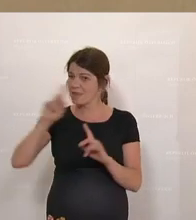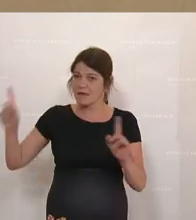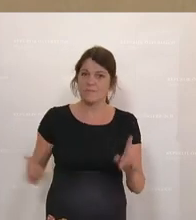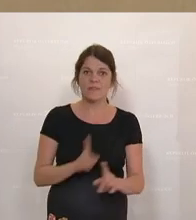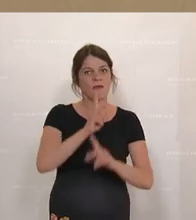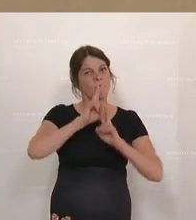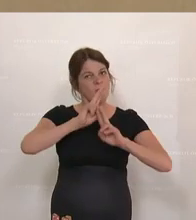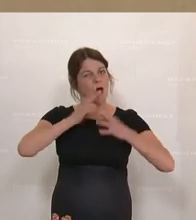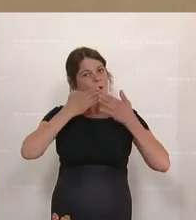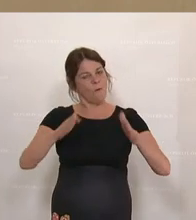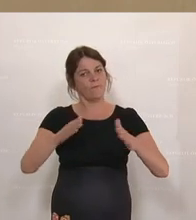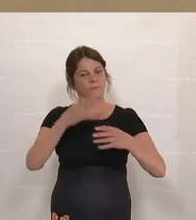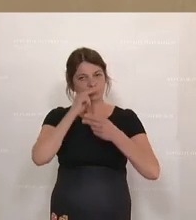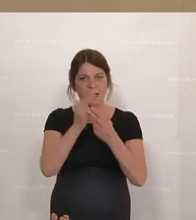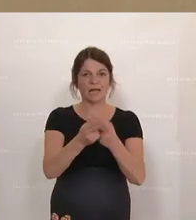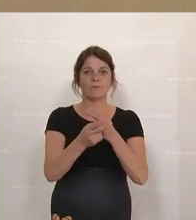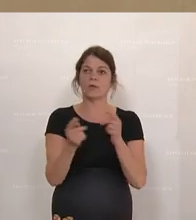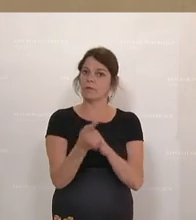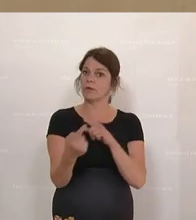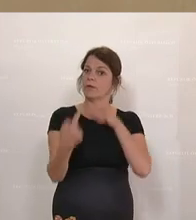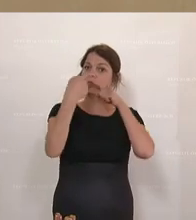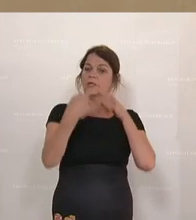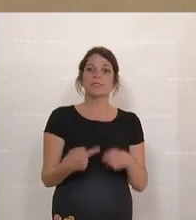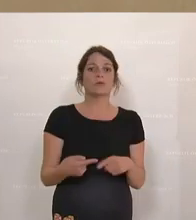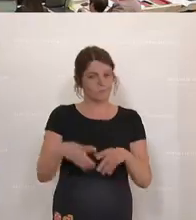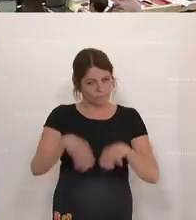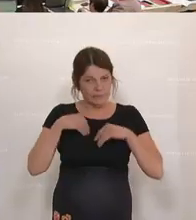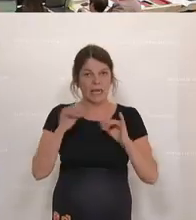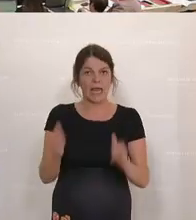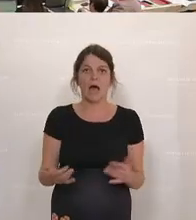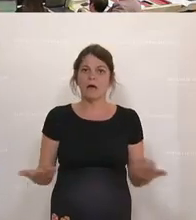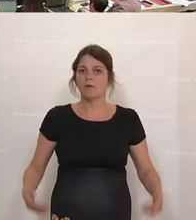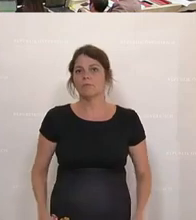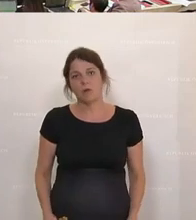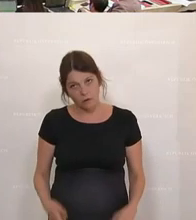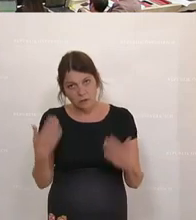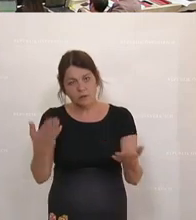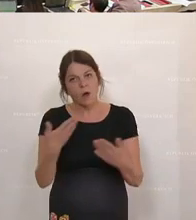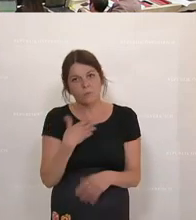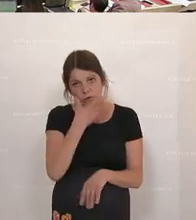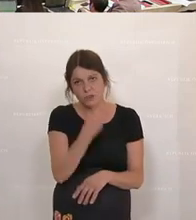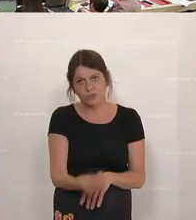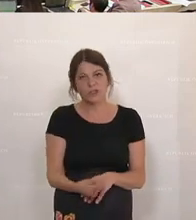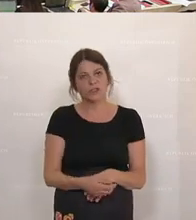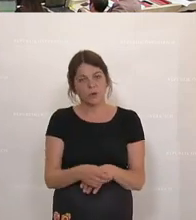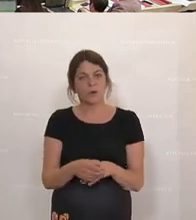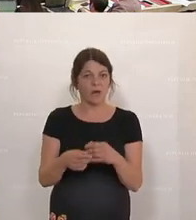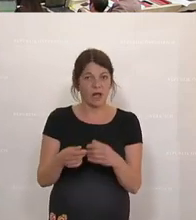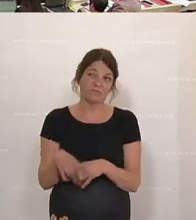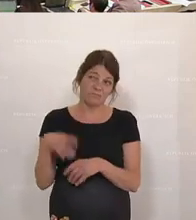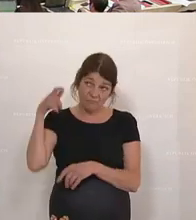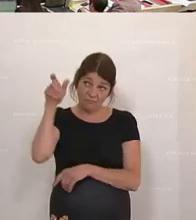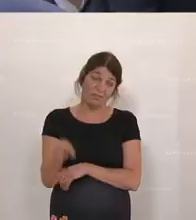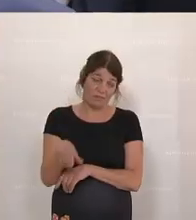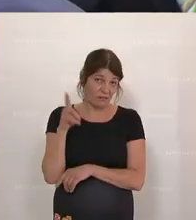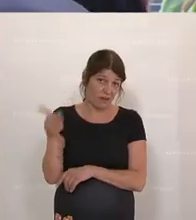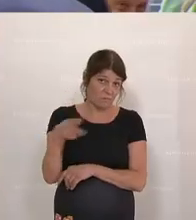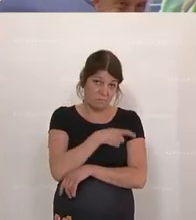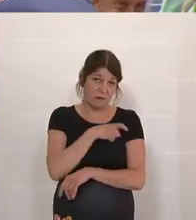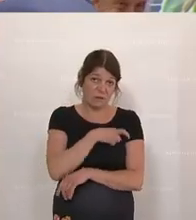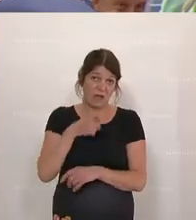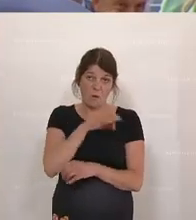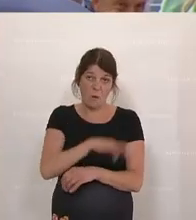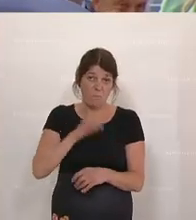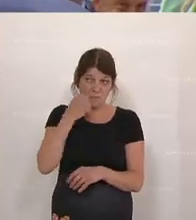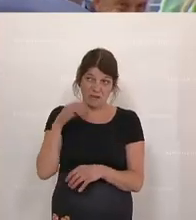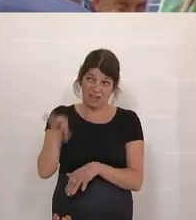zu stellen und die Konfrontation mit uns aufzunehmen. Na, Sie haben einen schönen Flänze als Parteiobmann gewählt. Das muss ich Ihnen sagen.